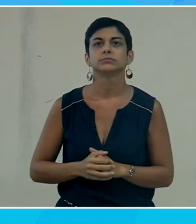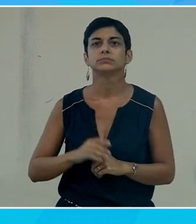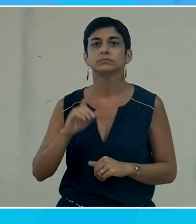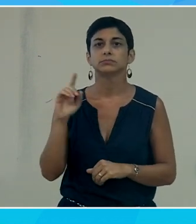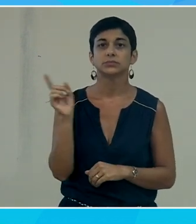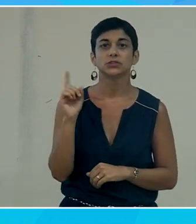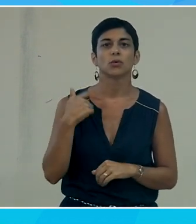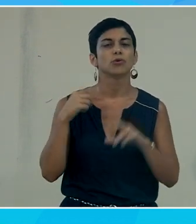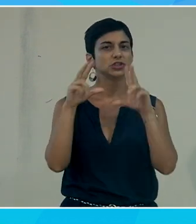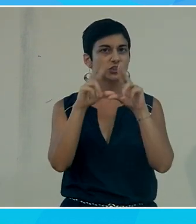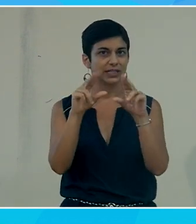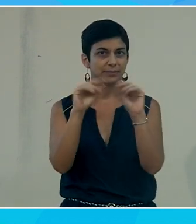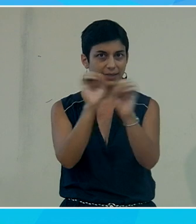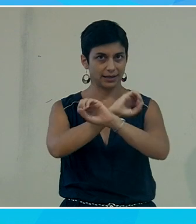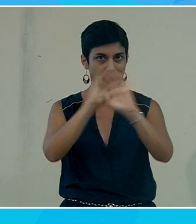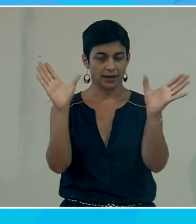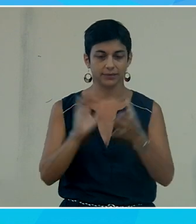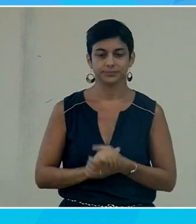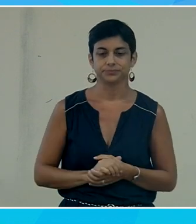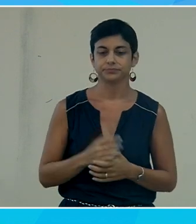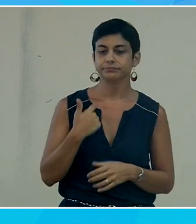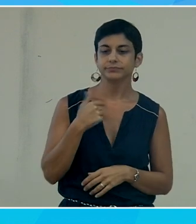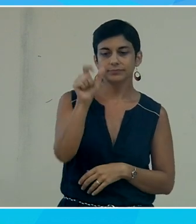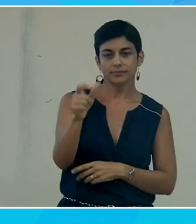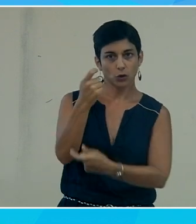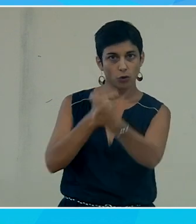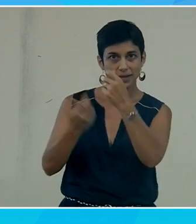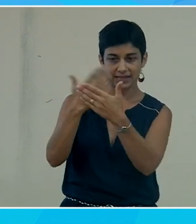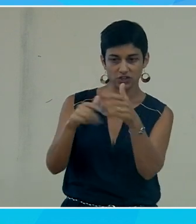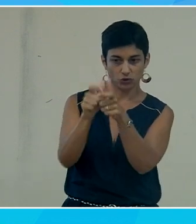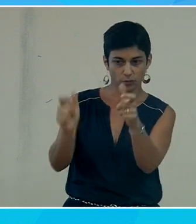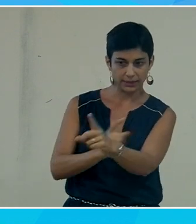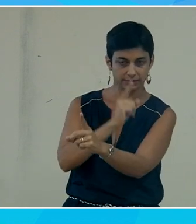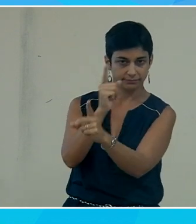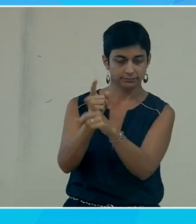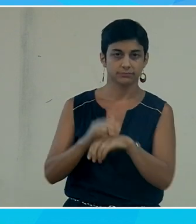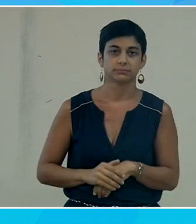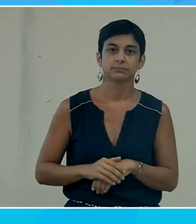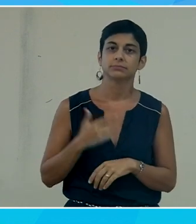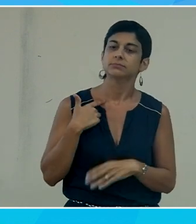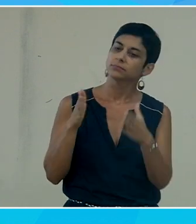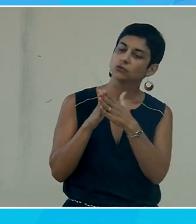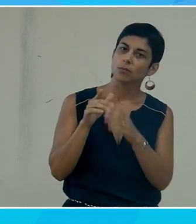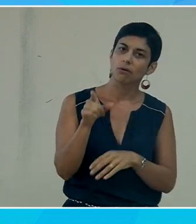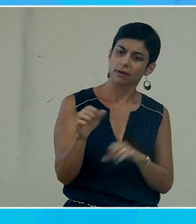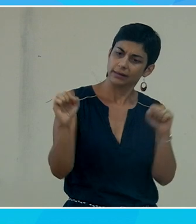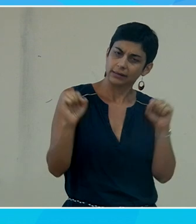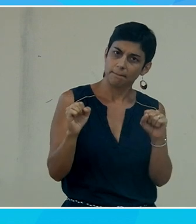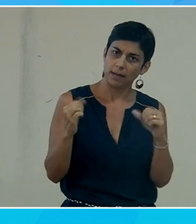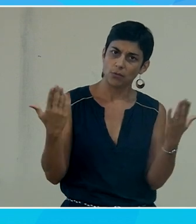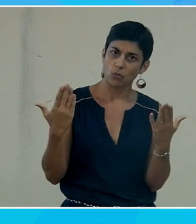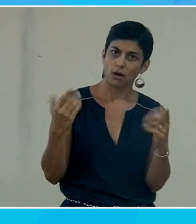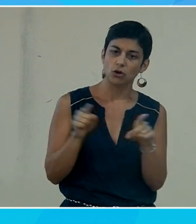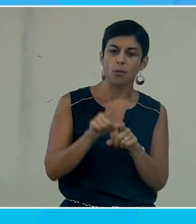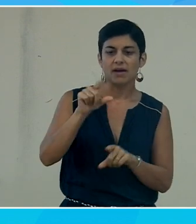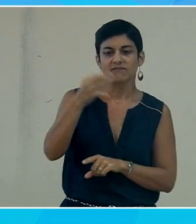je vais l'expliquer clairement moi quand je vais voir un commercial dans une entreprise je lui dis est-ce que tu es capable de mettre sur de côté 20